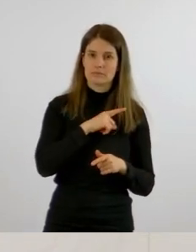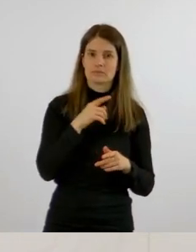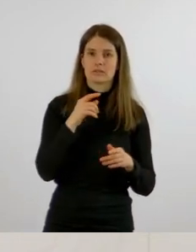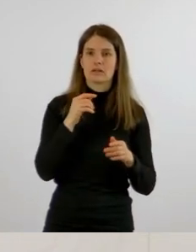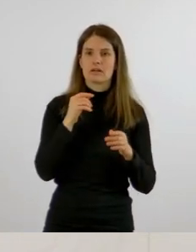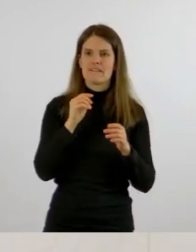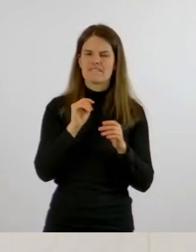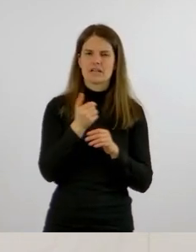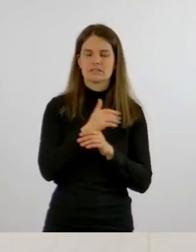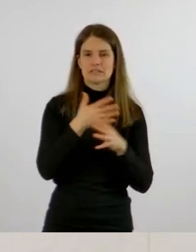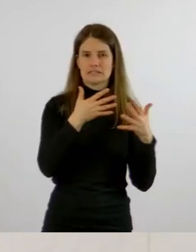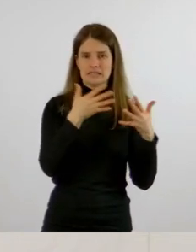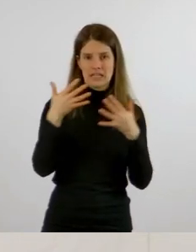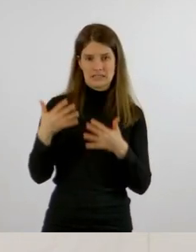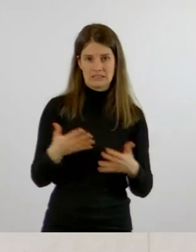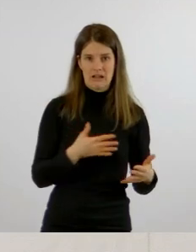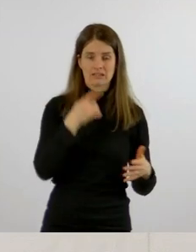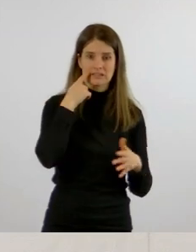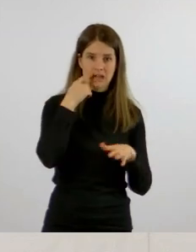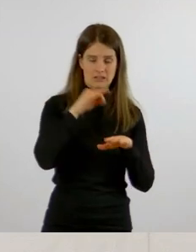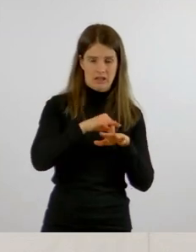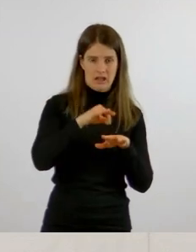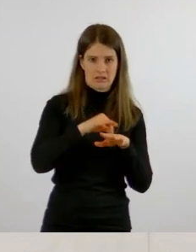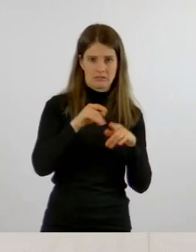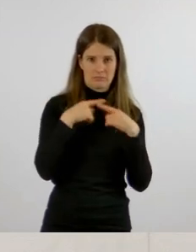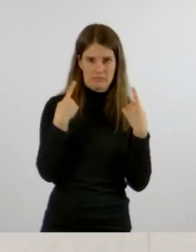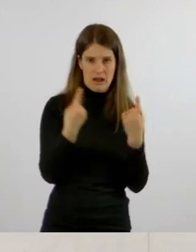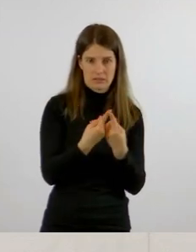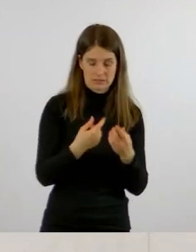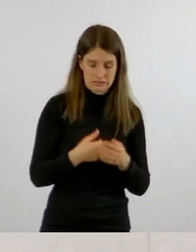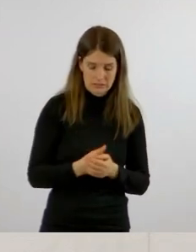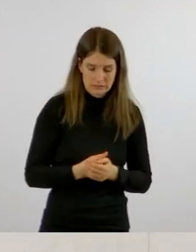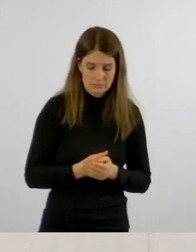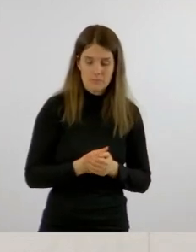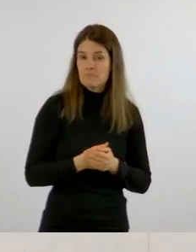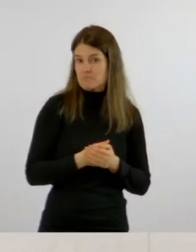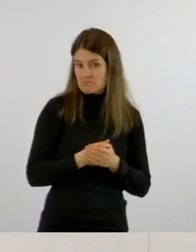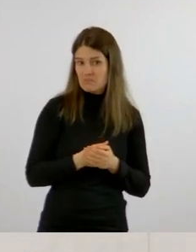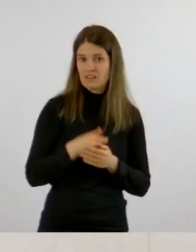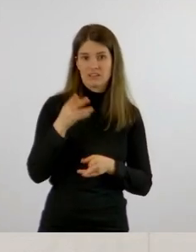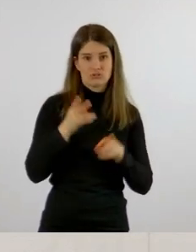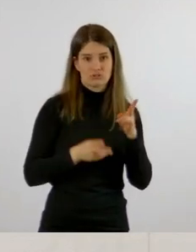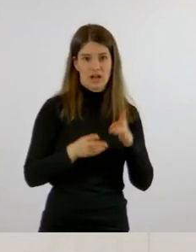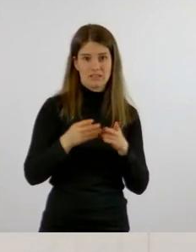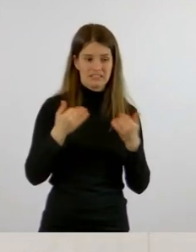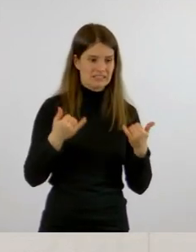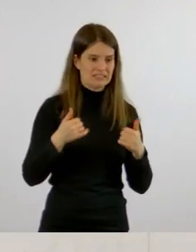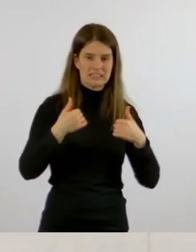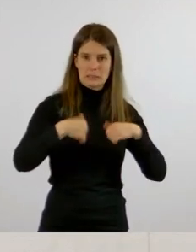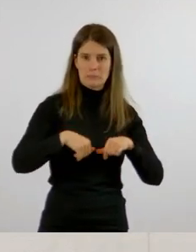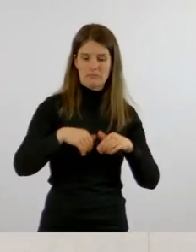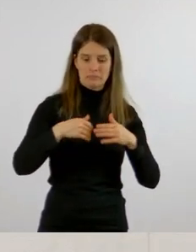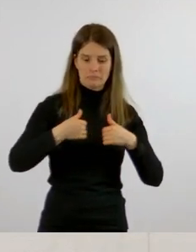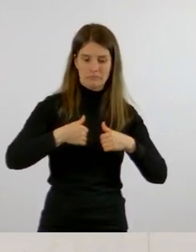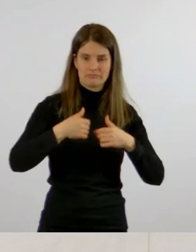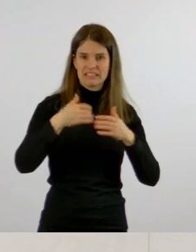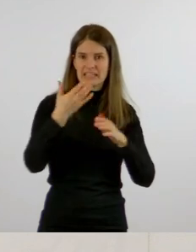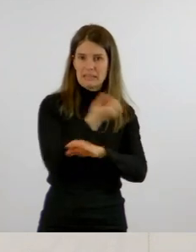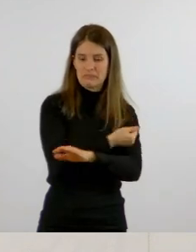Zahnarztpraxis tätig und liebe meinen Beruf. Leider ist es mir durch die geltende Impfpflicht ab 16.03